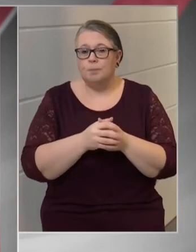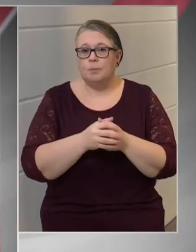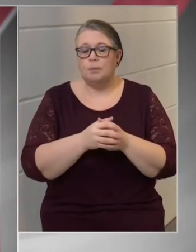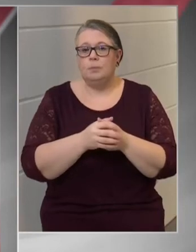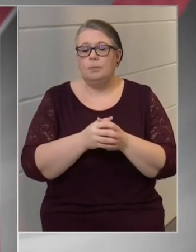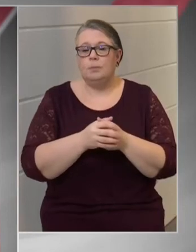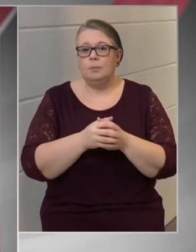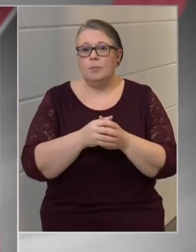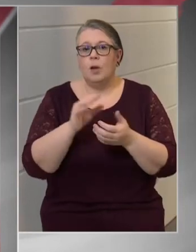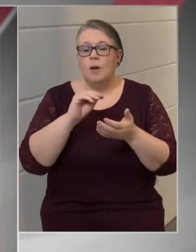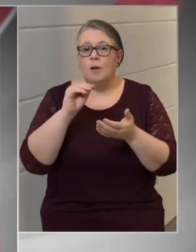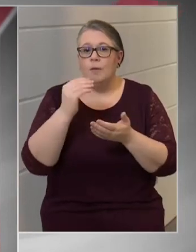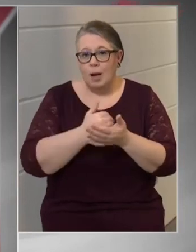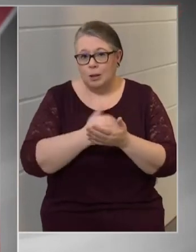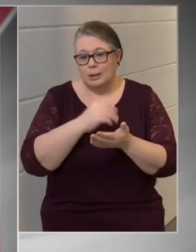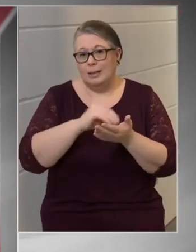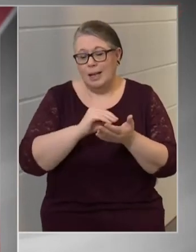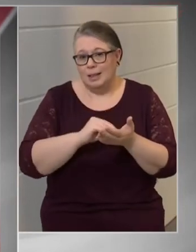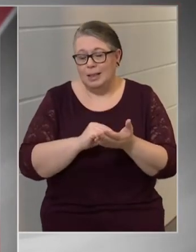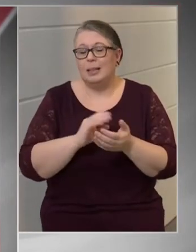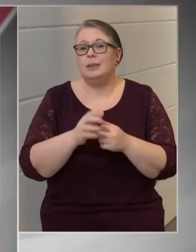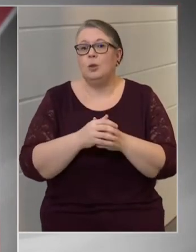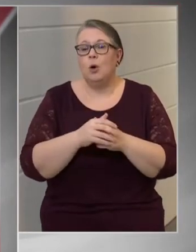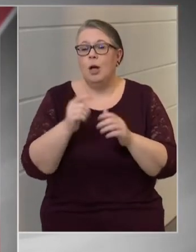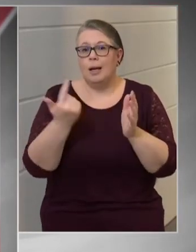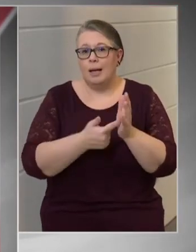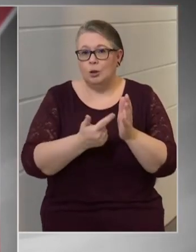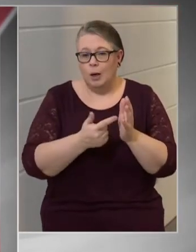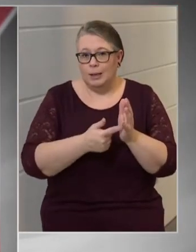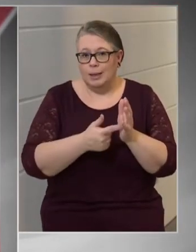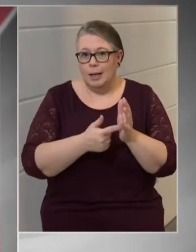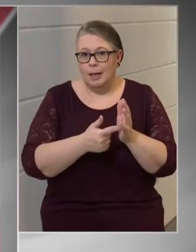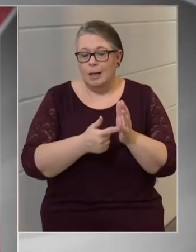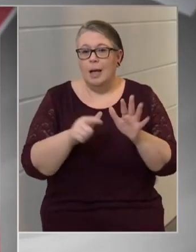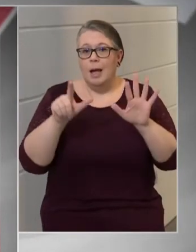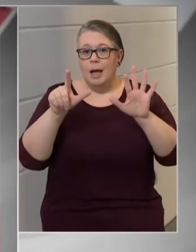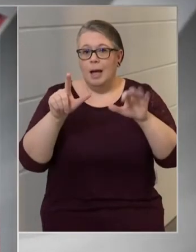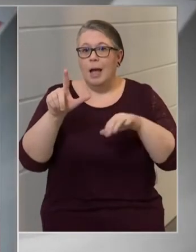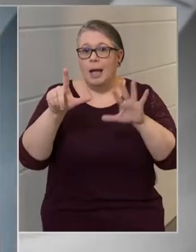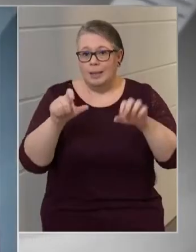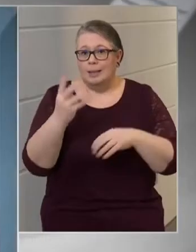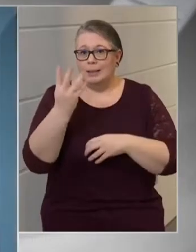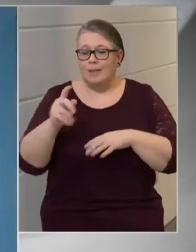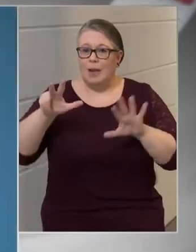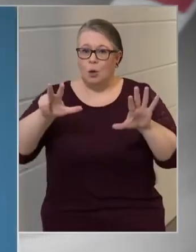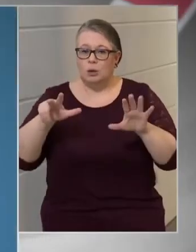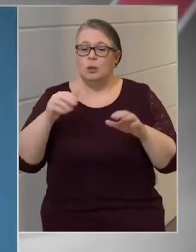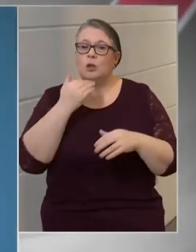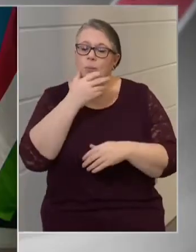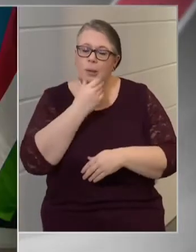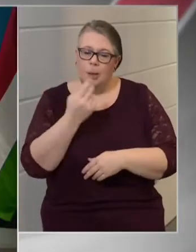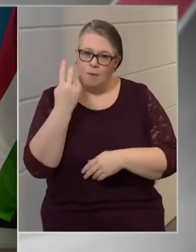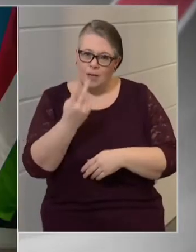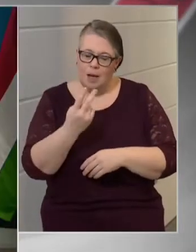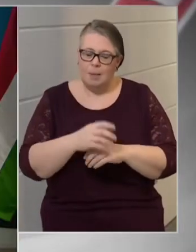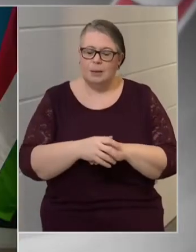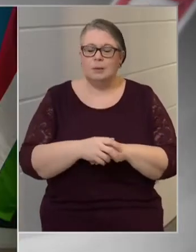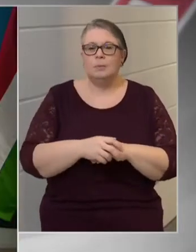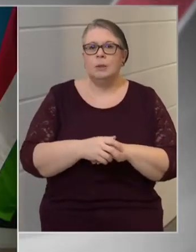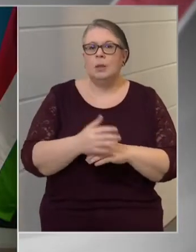alkalmazásra regisztrált felhasználók száma a mai napon 27.148. Köszönöm szépen a figyelmüket!